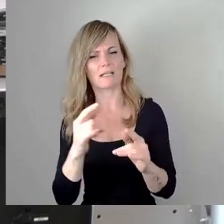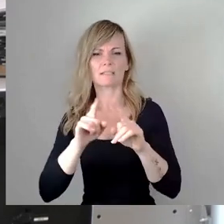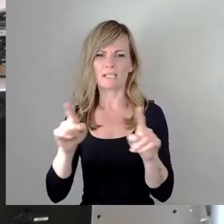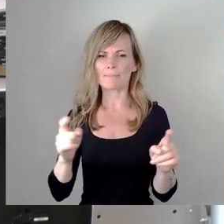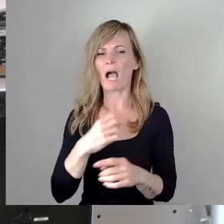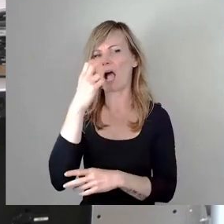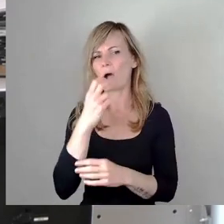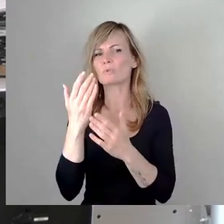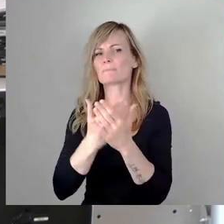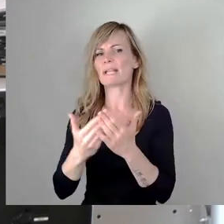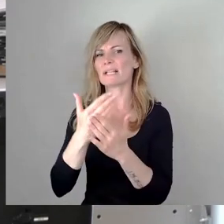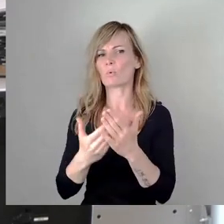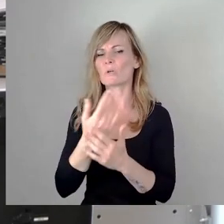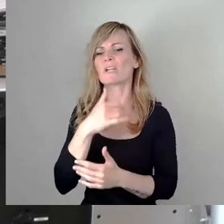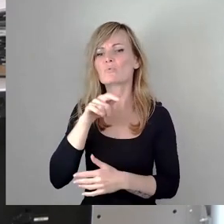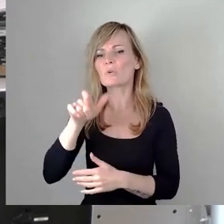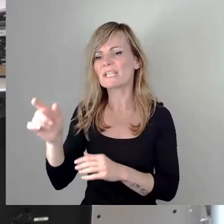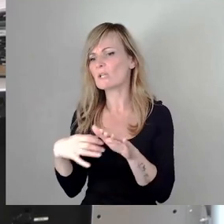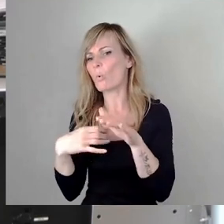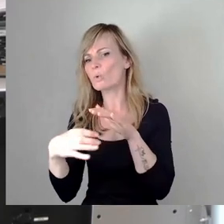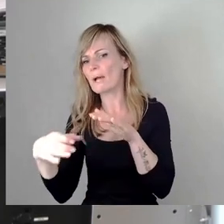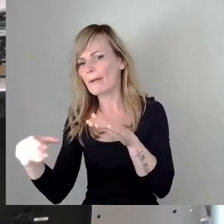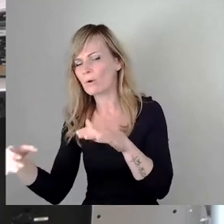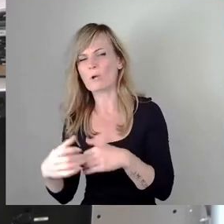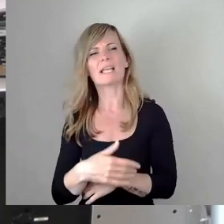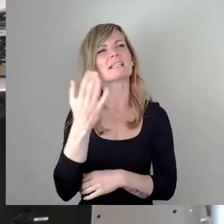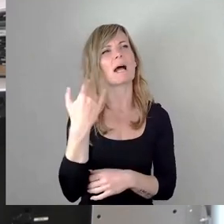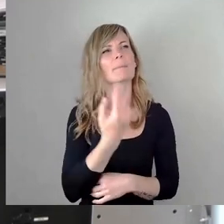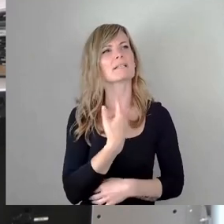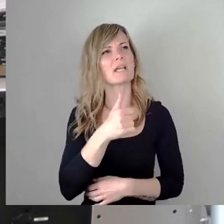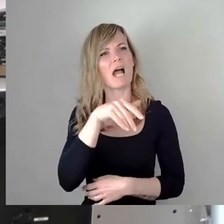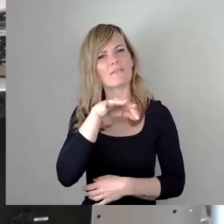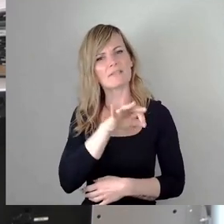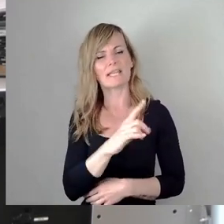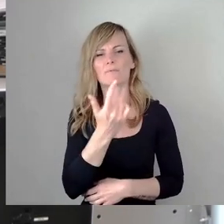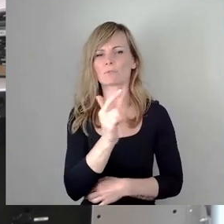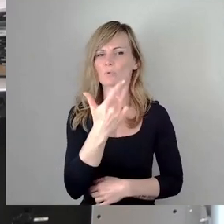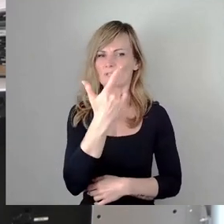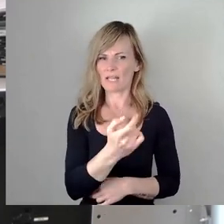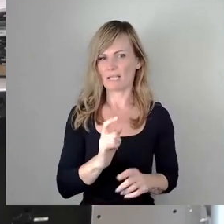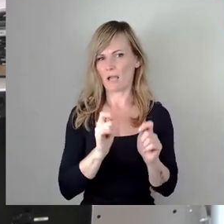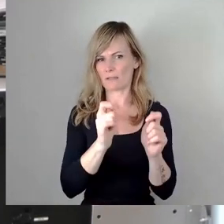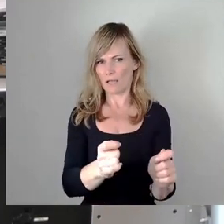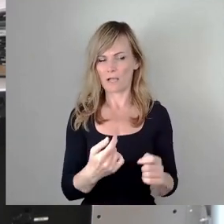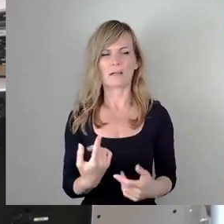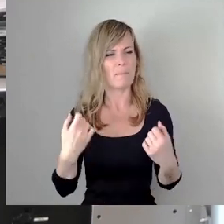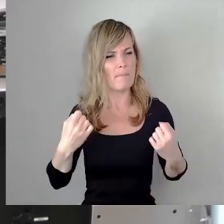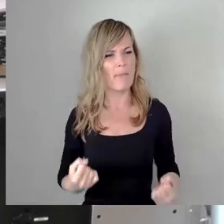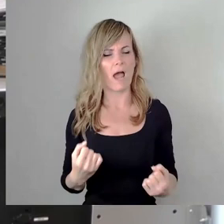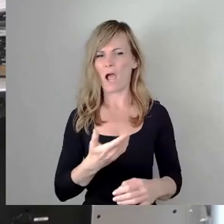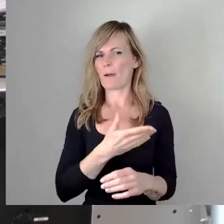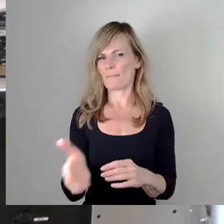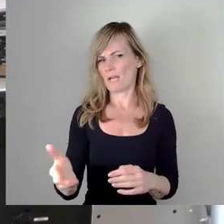Und dann kann ich nur sagen, da gab es mal einen Antrag von der AfD 2020. Da wurde vom Großteil ja abgelehnt, das Schloss Rostal